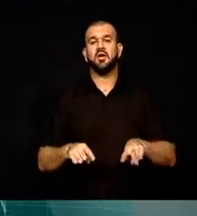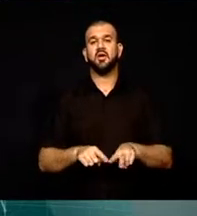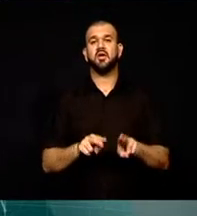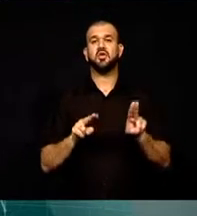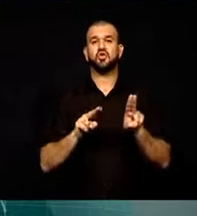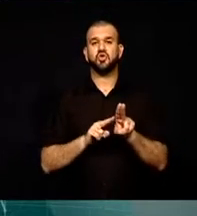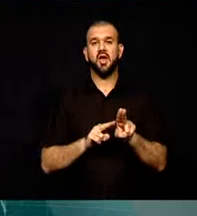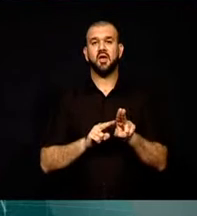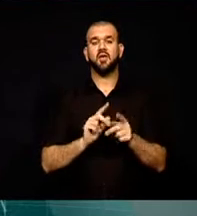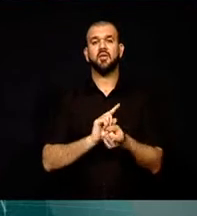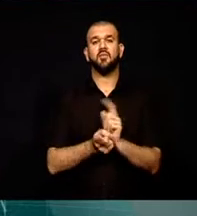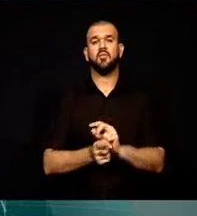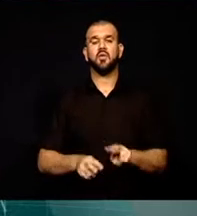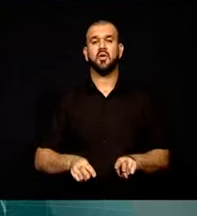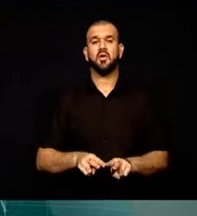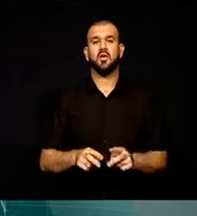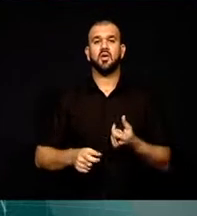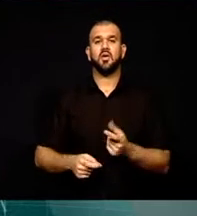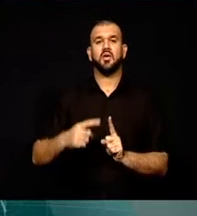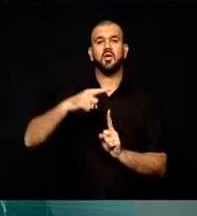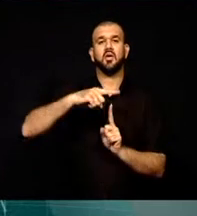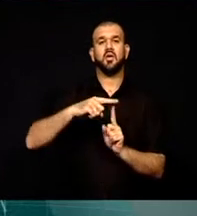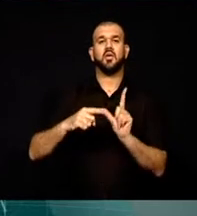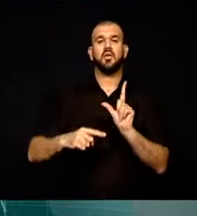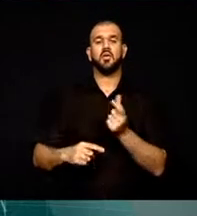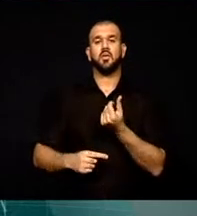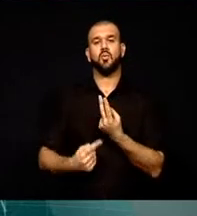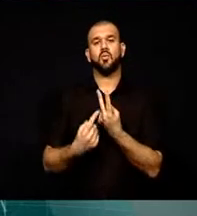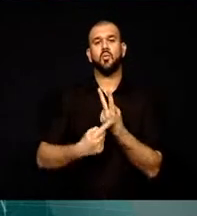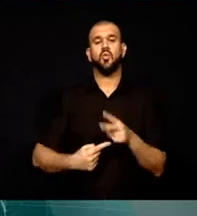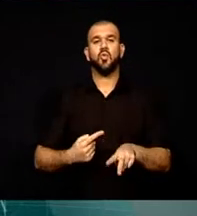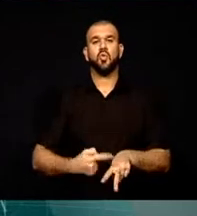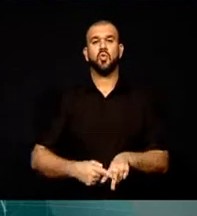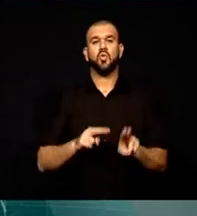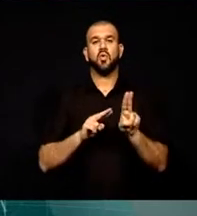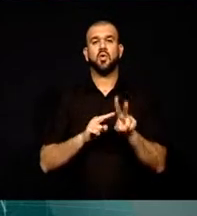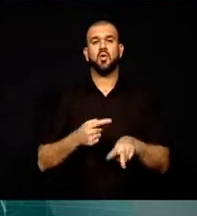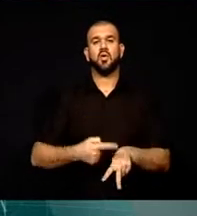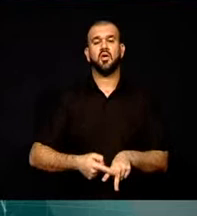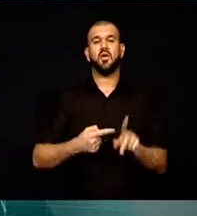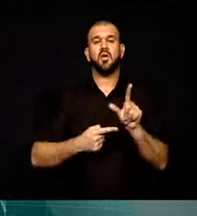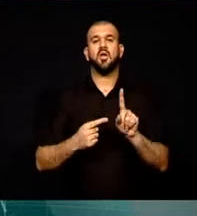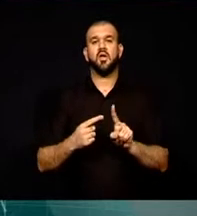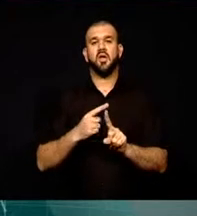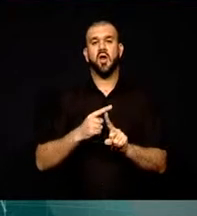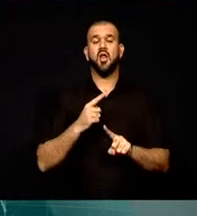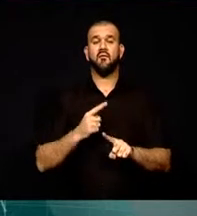olan Sevgül Uludağ yayınlarla ilgili genel bilgi verirken,